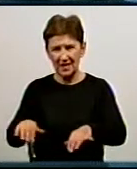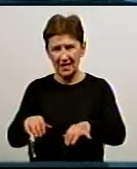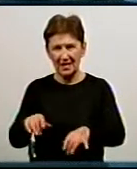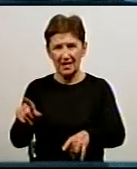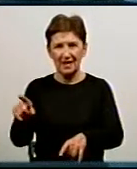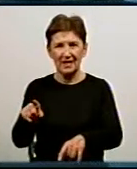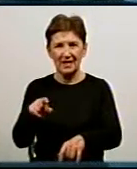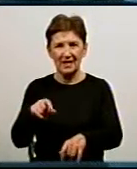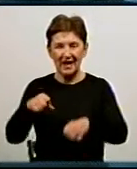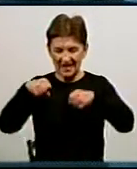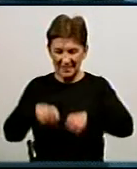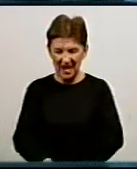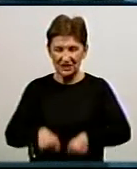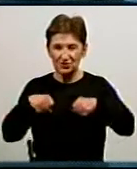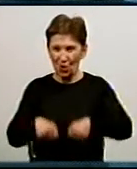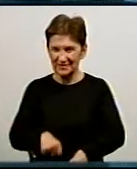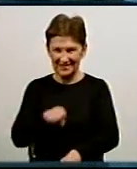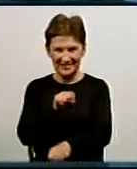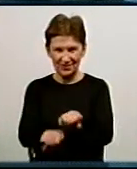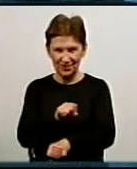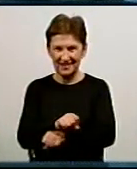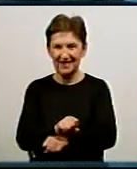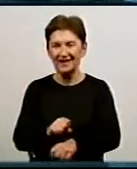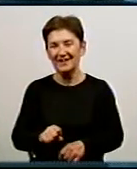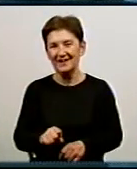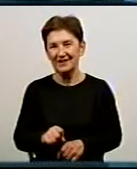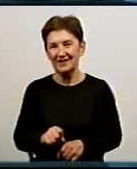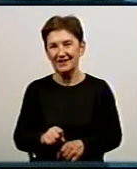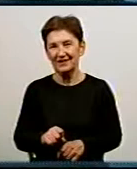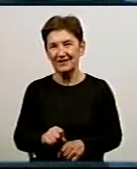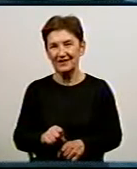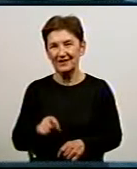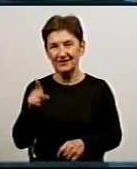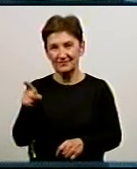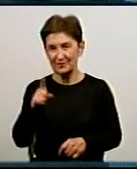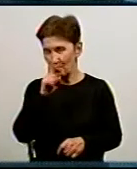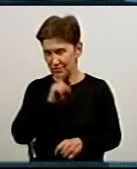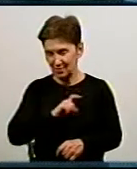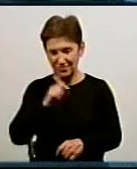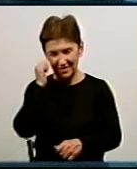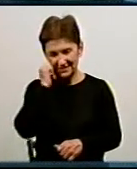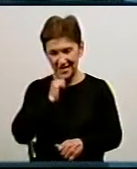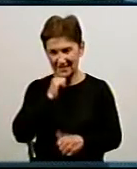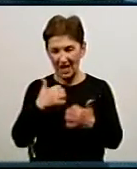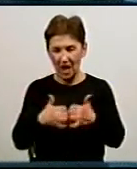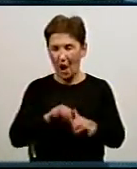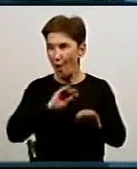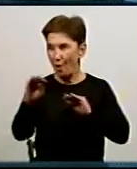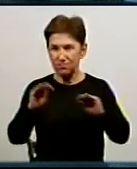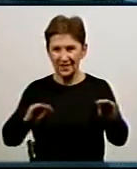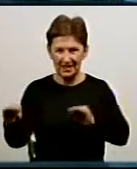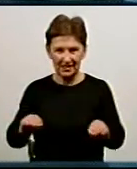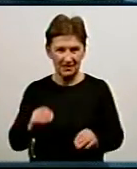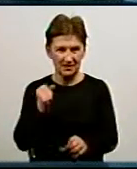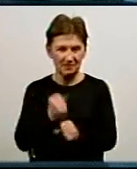таке. Чи все ж таки є якісь відчутні ферми? А буде насосне обладнання працювати старе, яке бере і велику